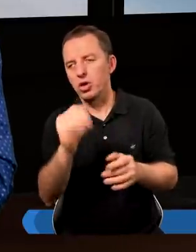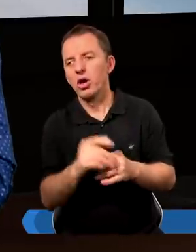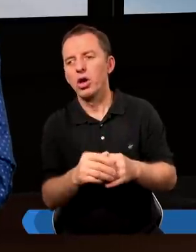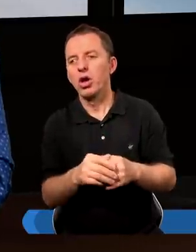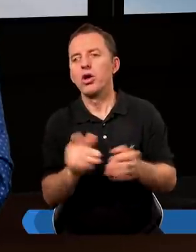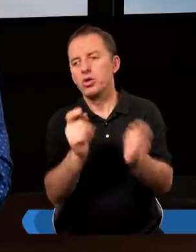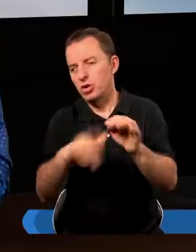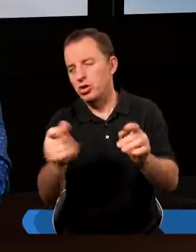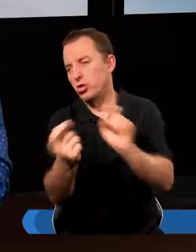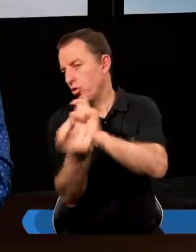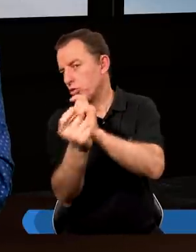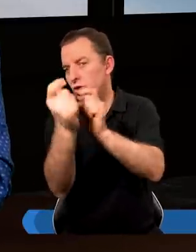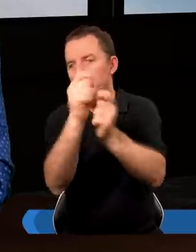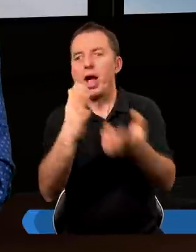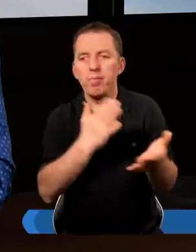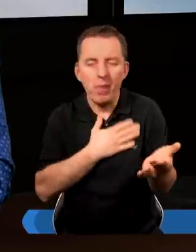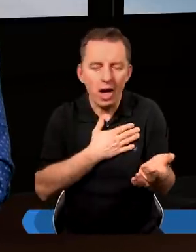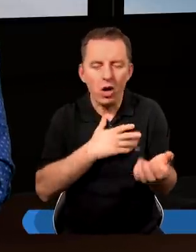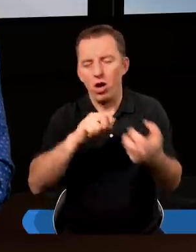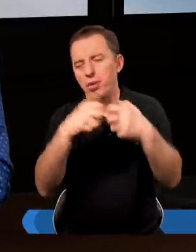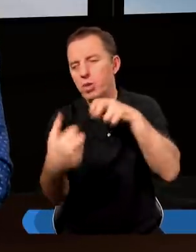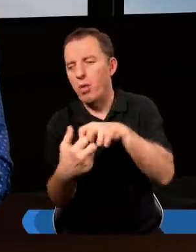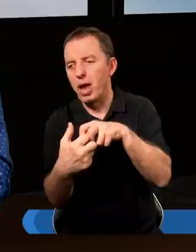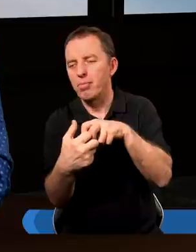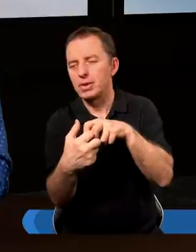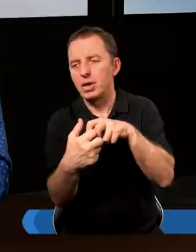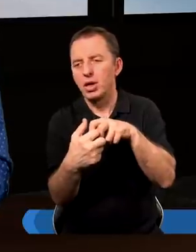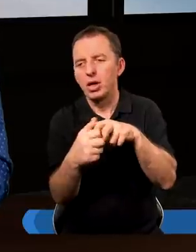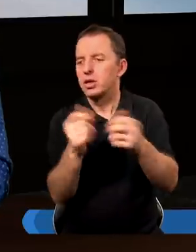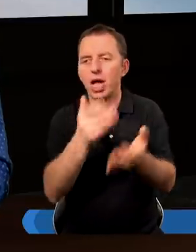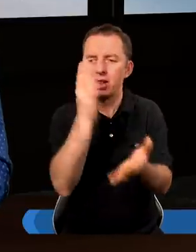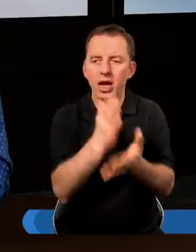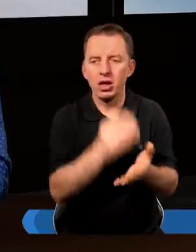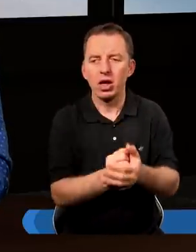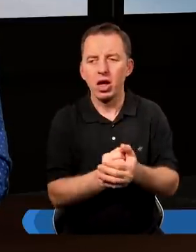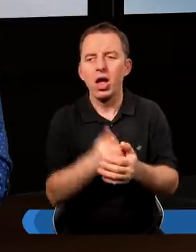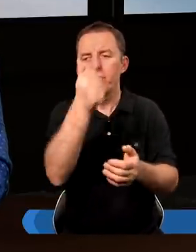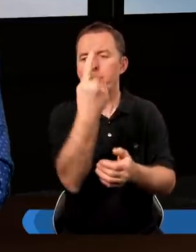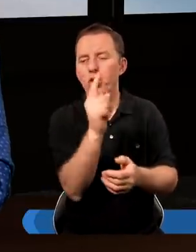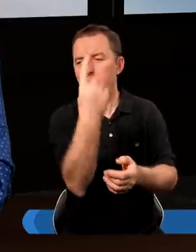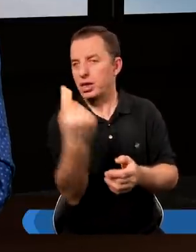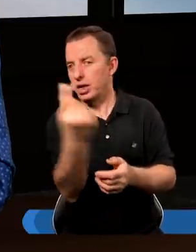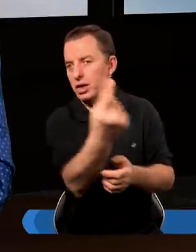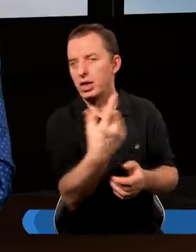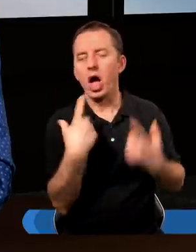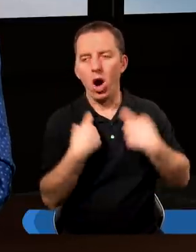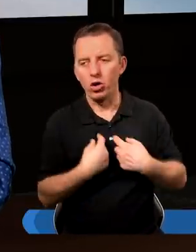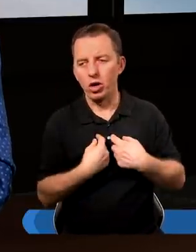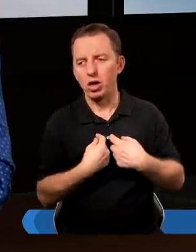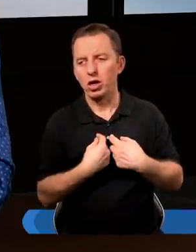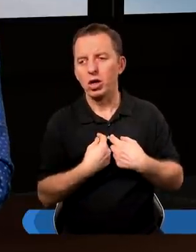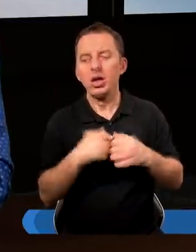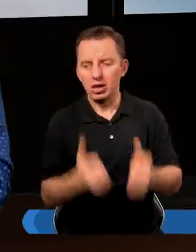dzieci od sąsiada mają i to jest problem nie tylko pojedynczej osoby, ale mówię